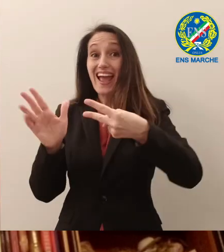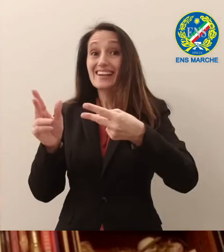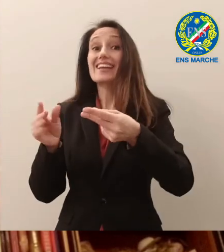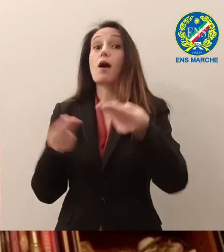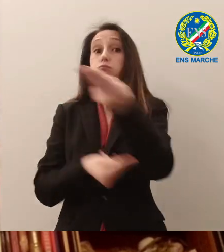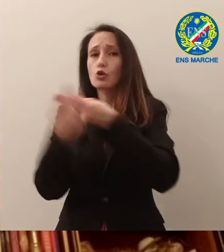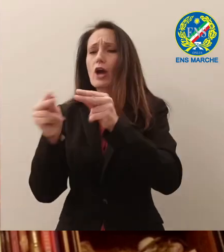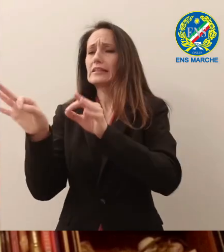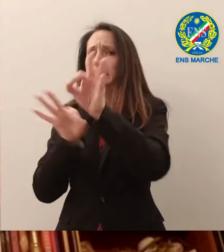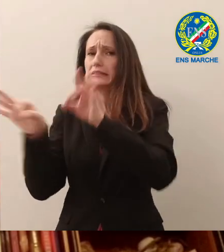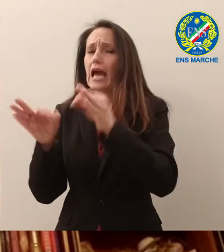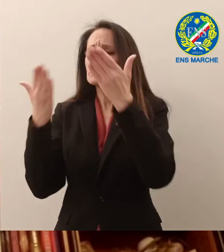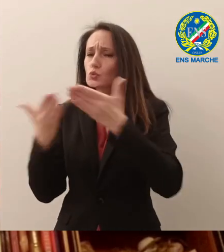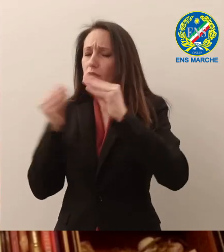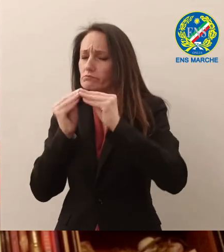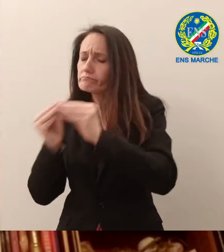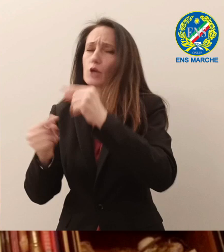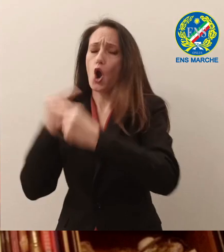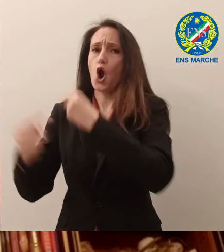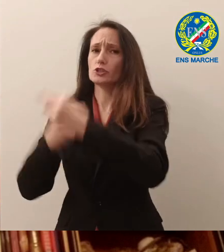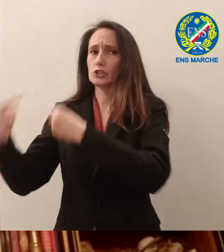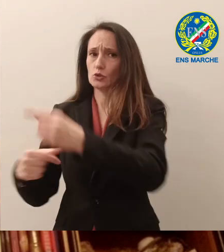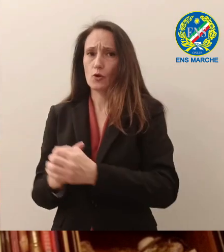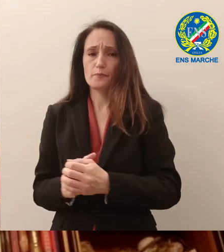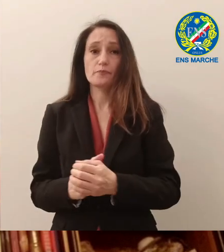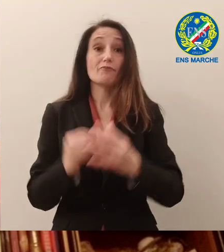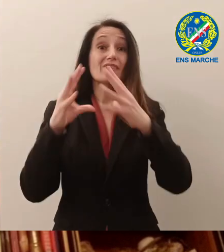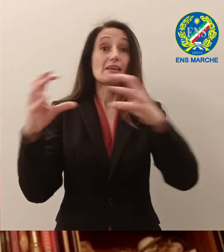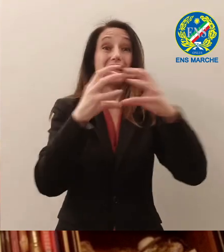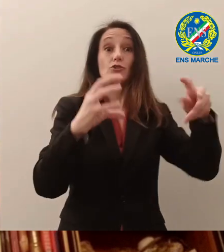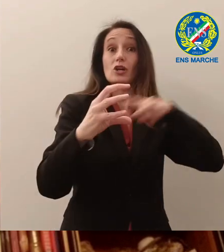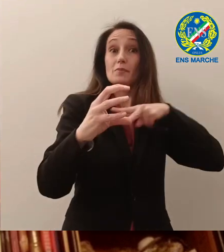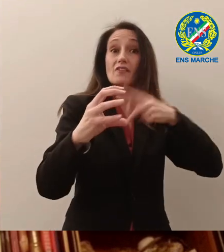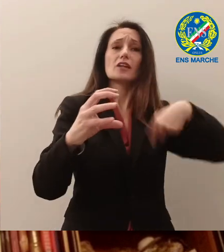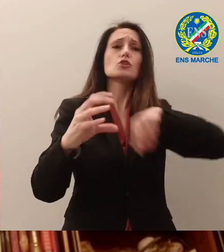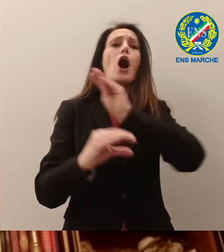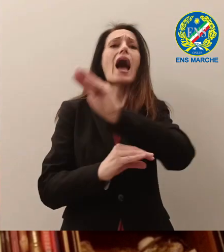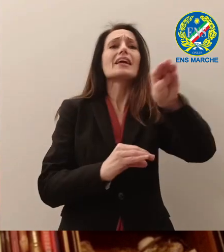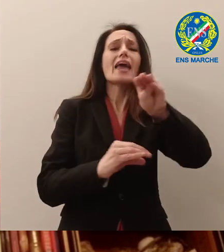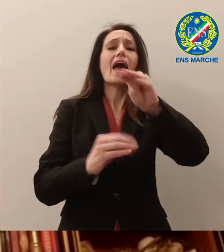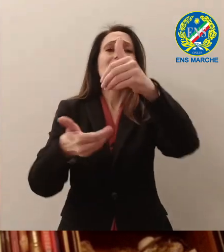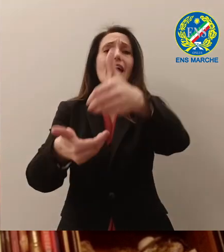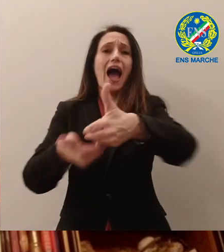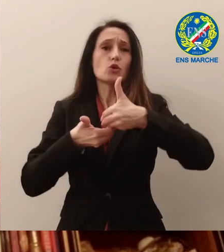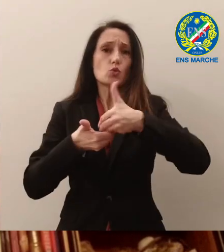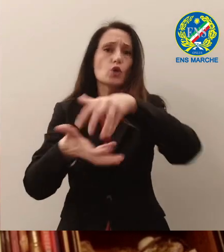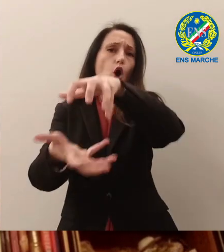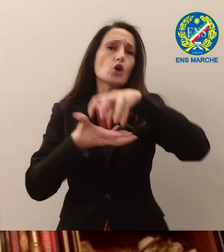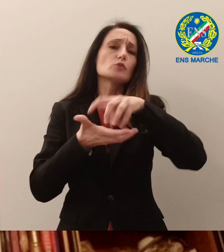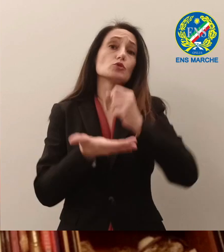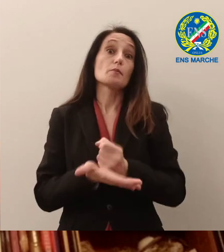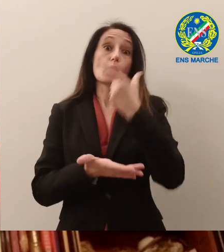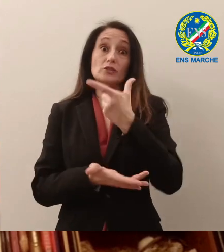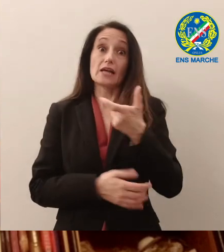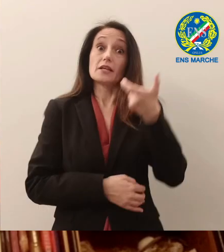imprenditori quel contributo indispensabile, non perché la regione non abbia i fondi propri ma per poter correre serve un'iniziativa di natura privata.